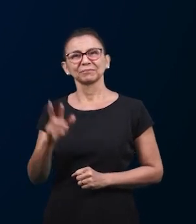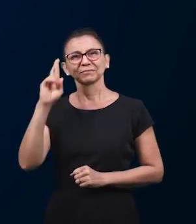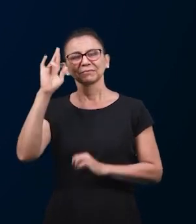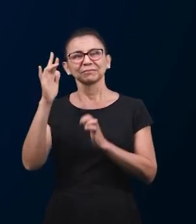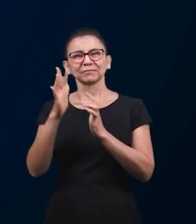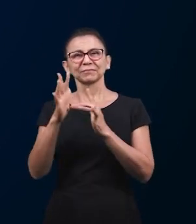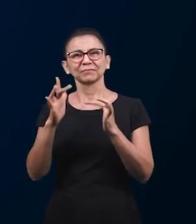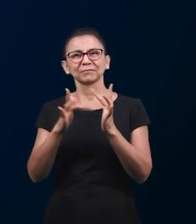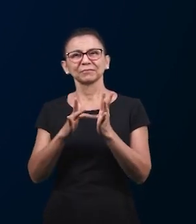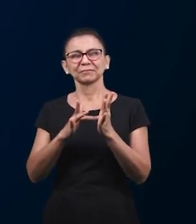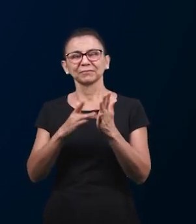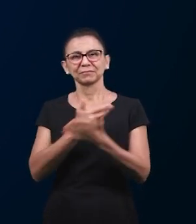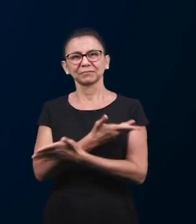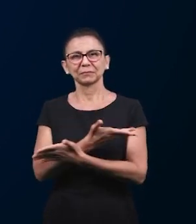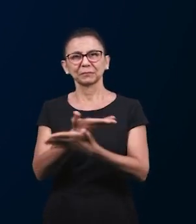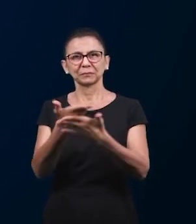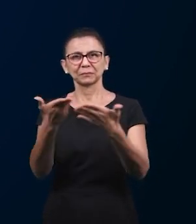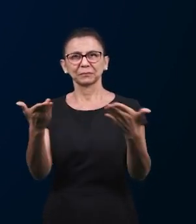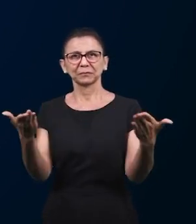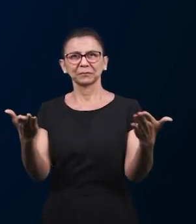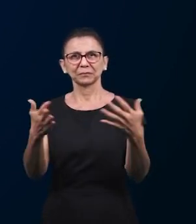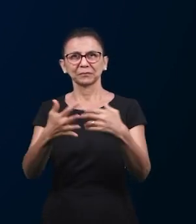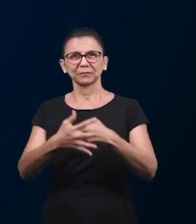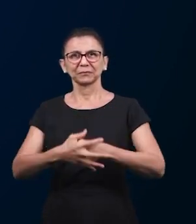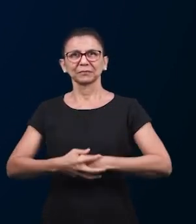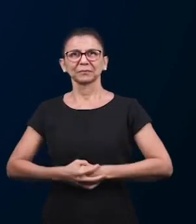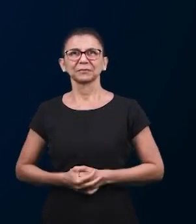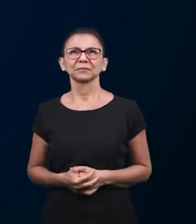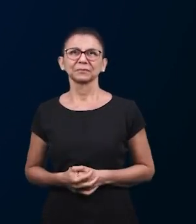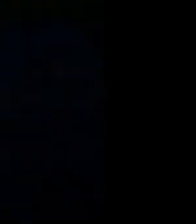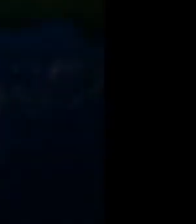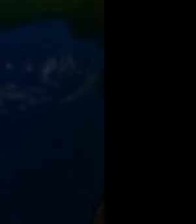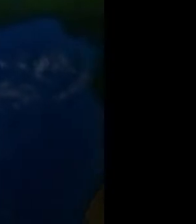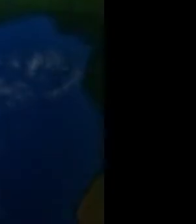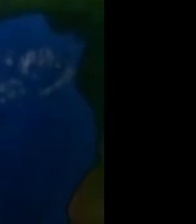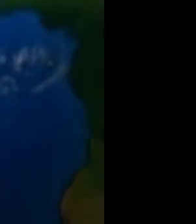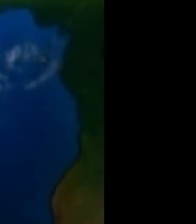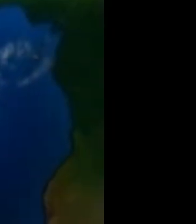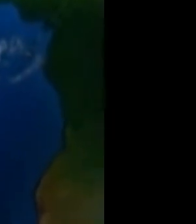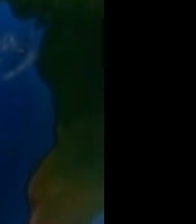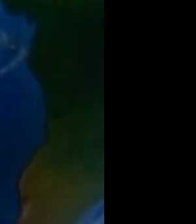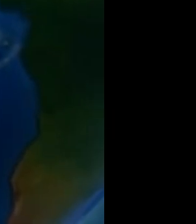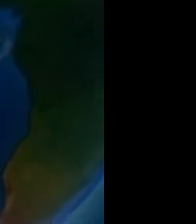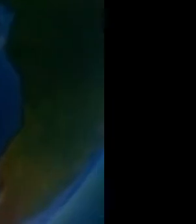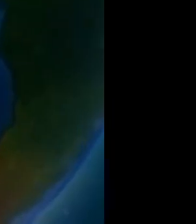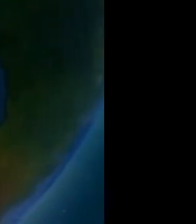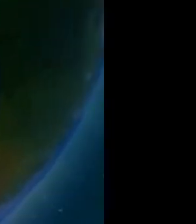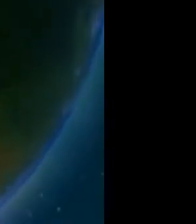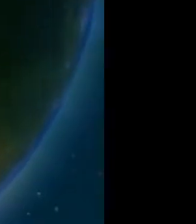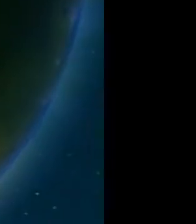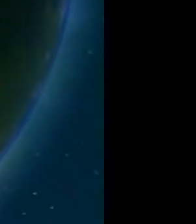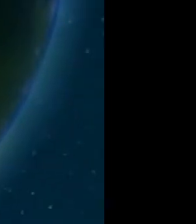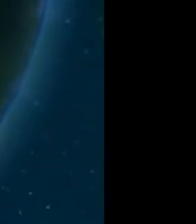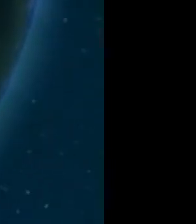братья на этом мы завершаем нашу трансляцию прощаемся со всеми вами миром Господа Иисуса